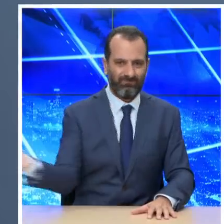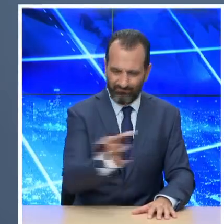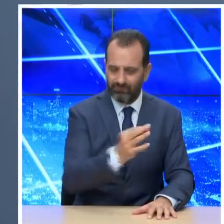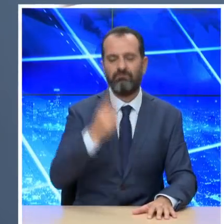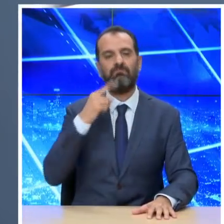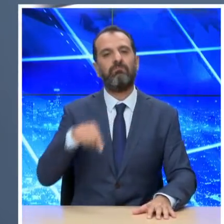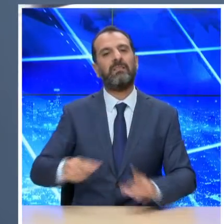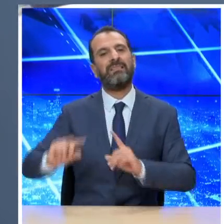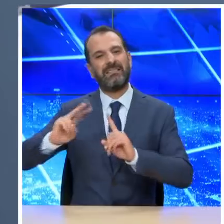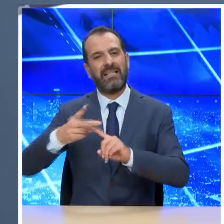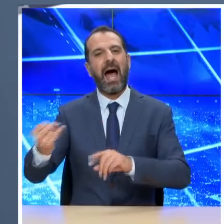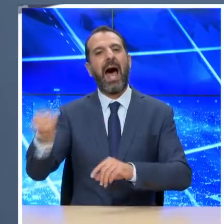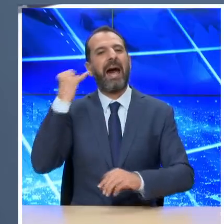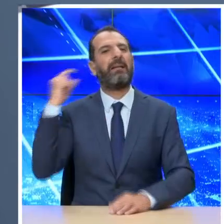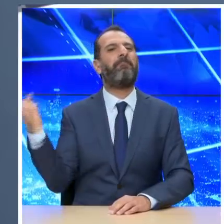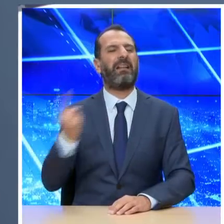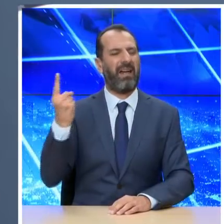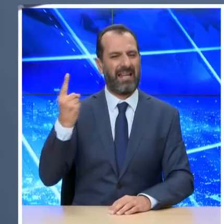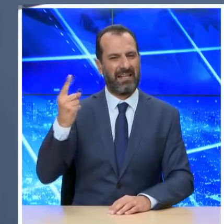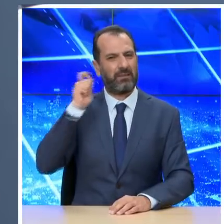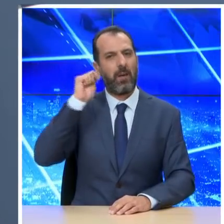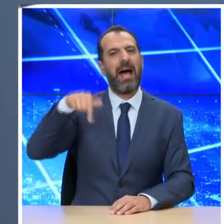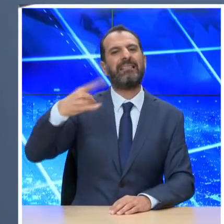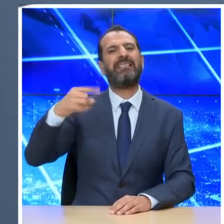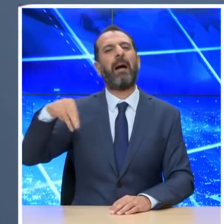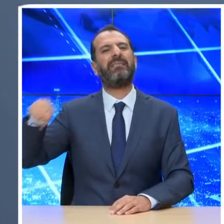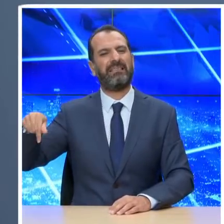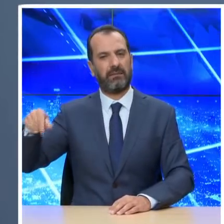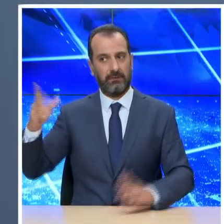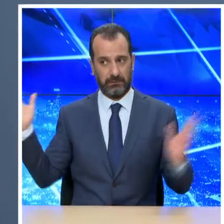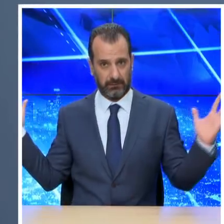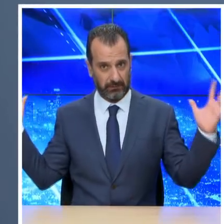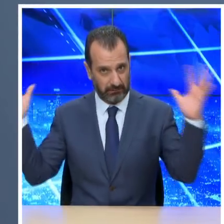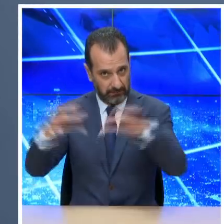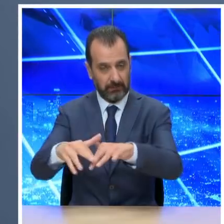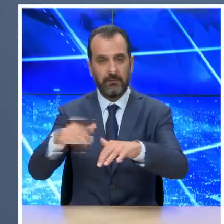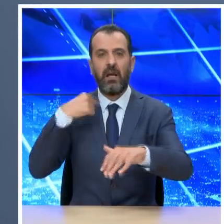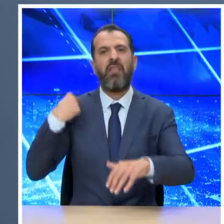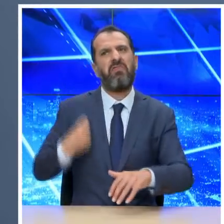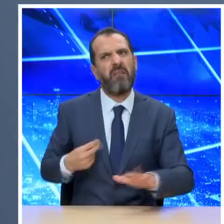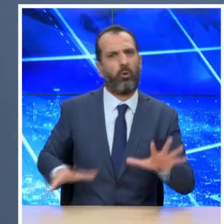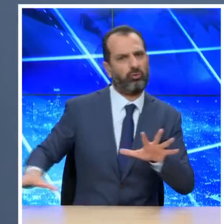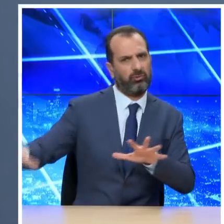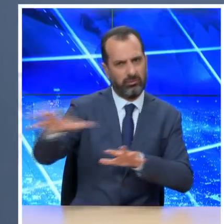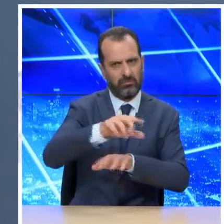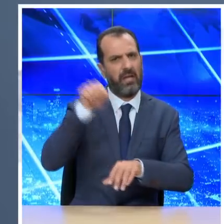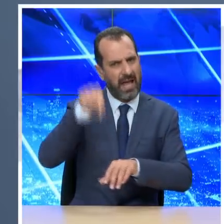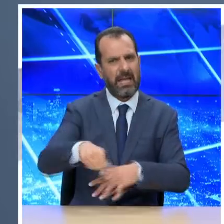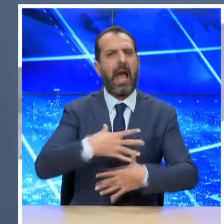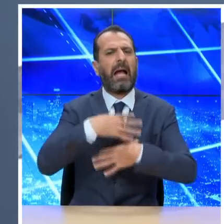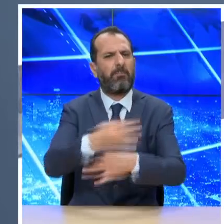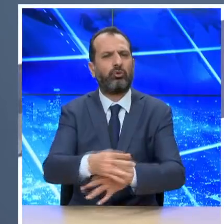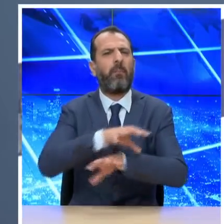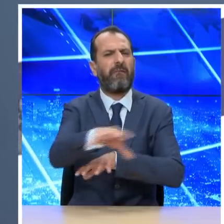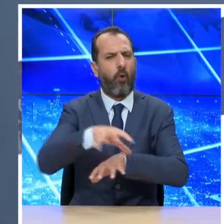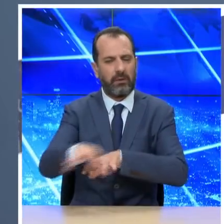Αντιπεριφερειάρχη Πέλας Ιορδάνη Τζαμτζή και τους Δημάρους Περιοχής και Εκπροσώπους Φορέων σε σύσκεψη που γίνεται αυτή τη στιγμή για τη